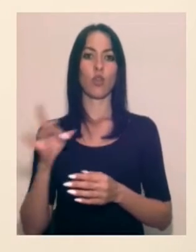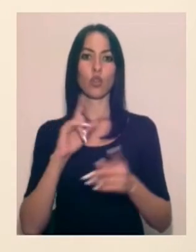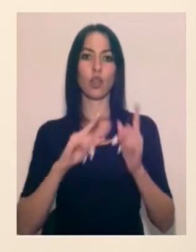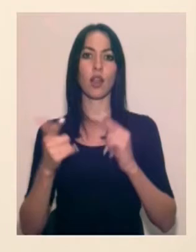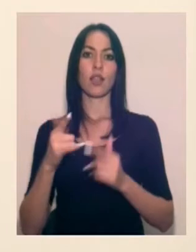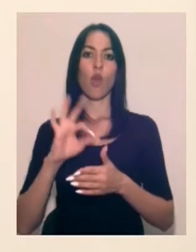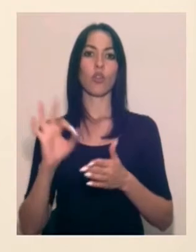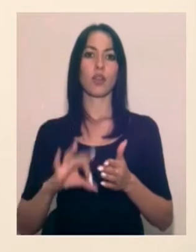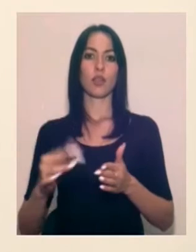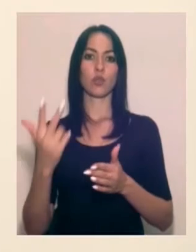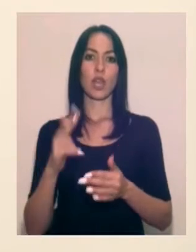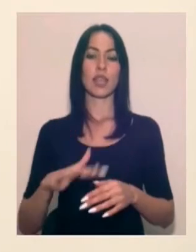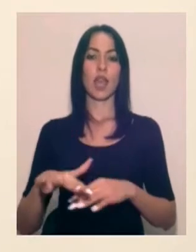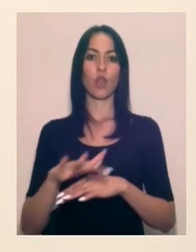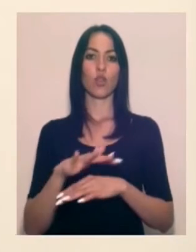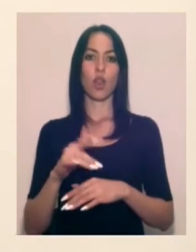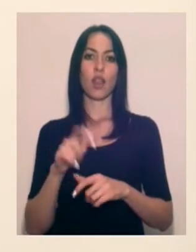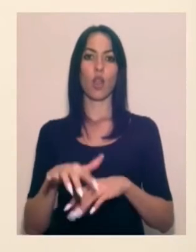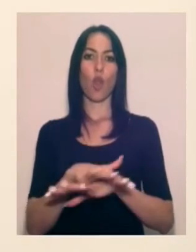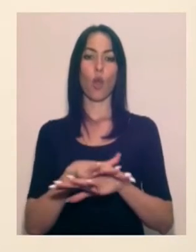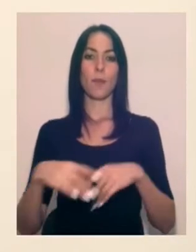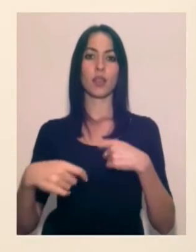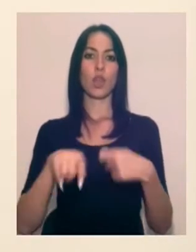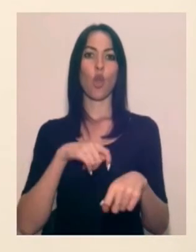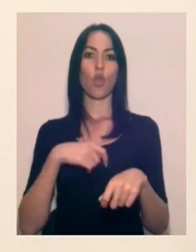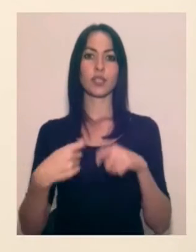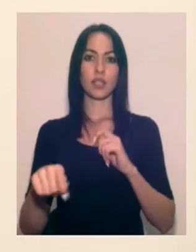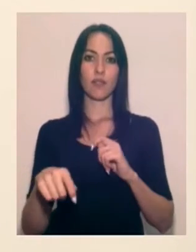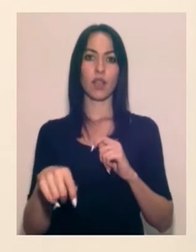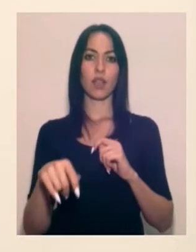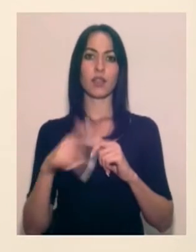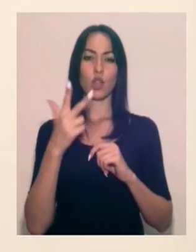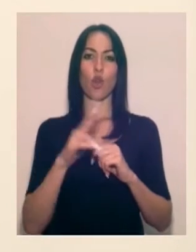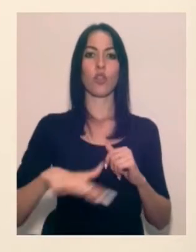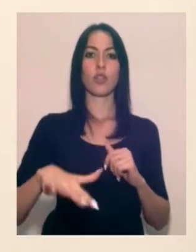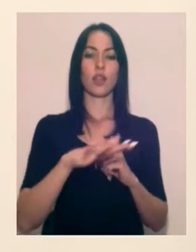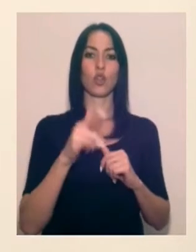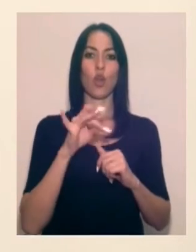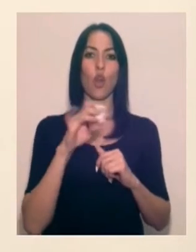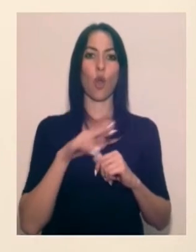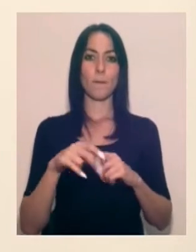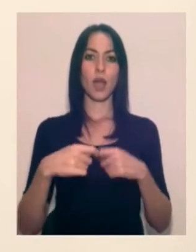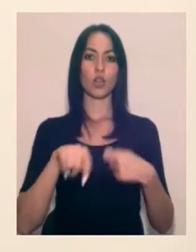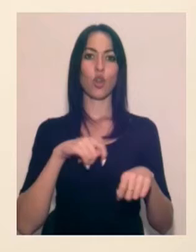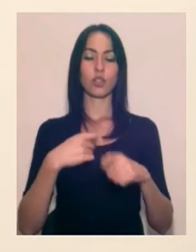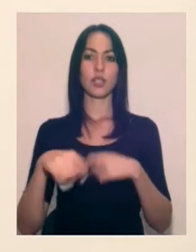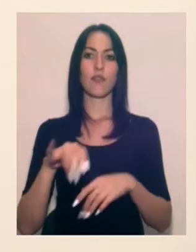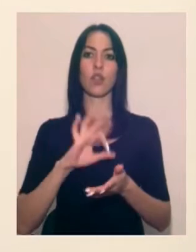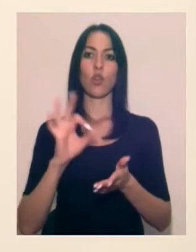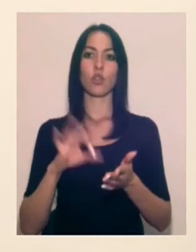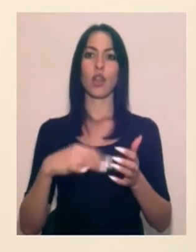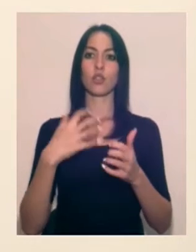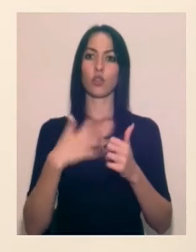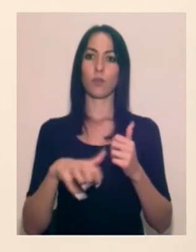три територіальні громади розірвані, території трьох територіальних громад розірвані одразу між